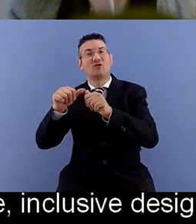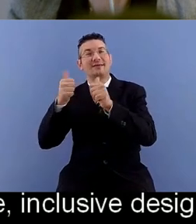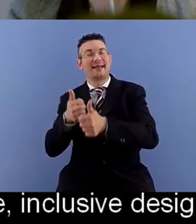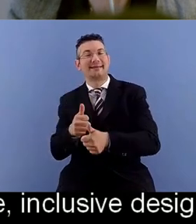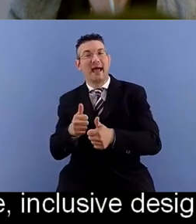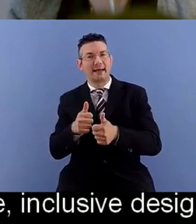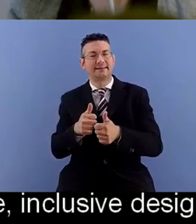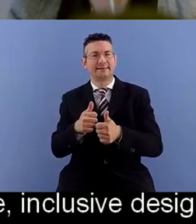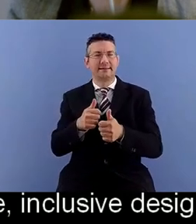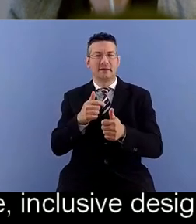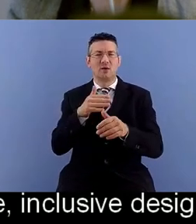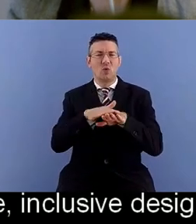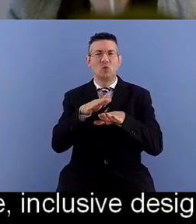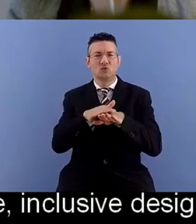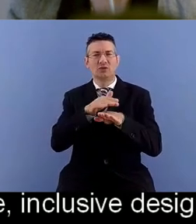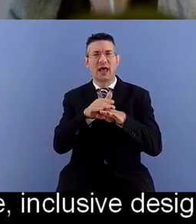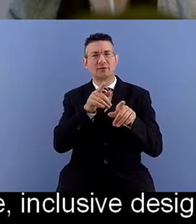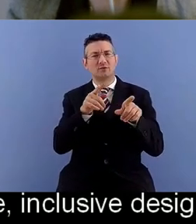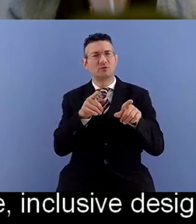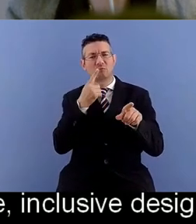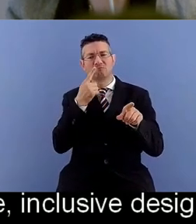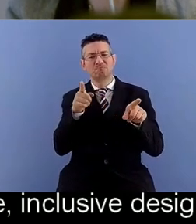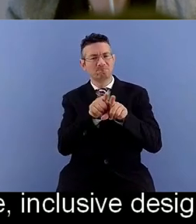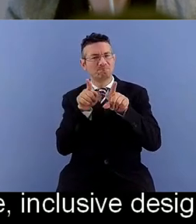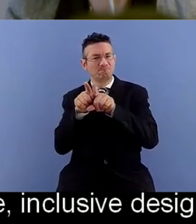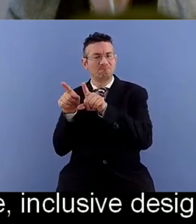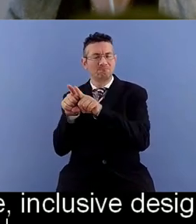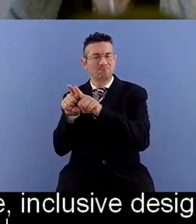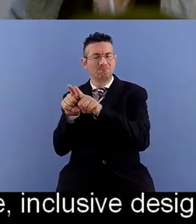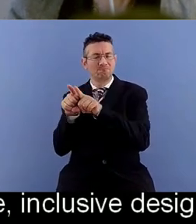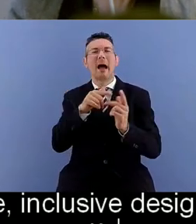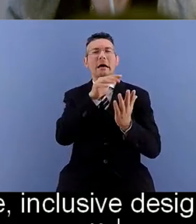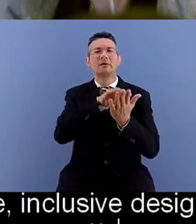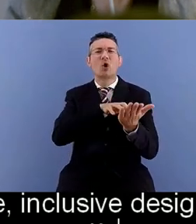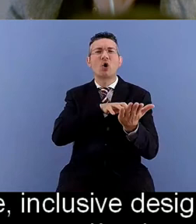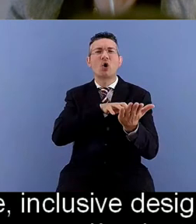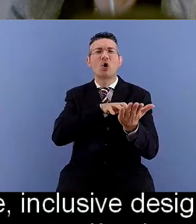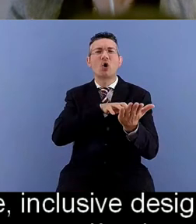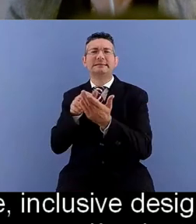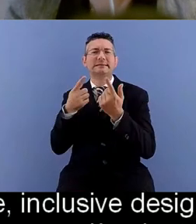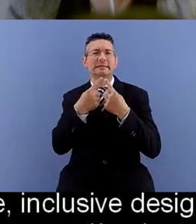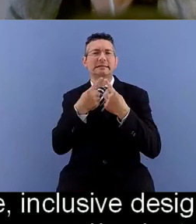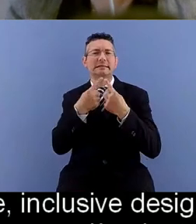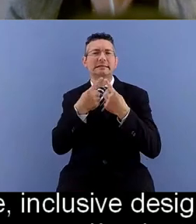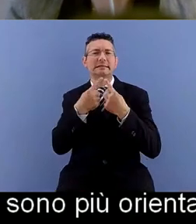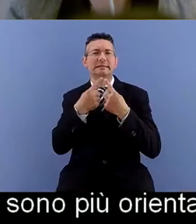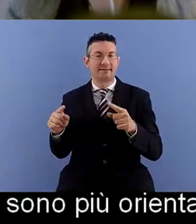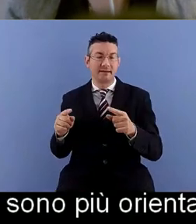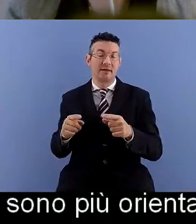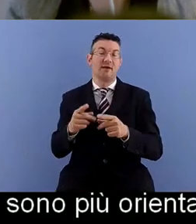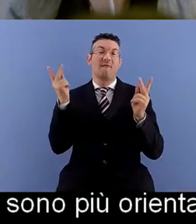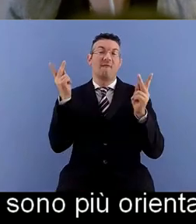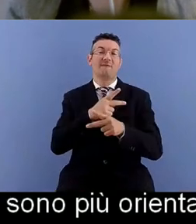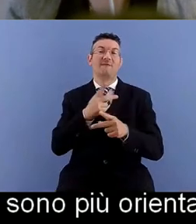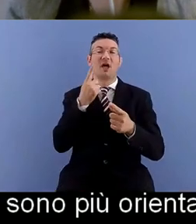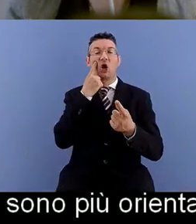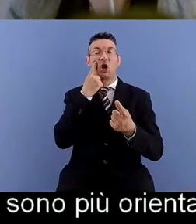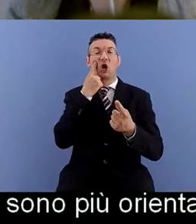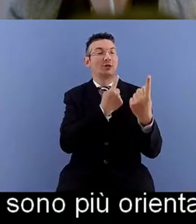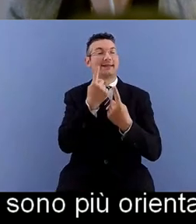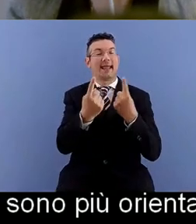contesti diversi, quindi alcuni di questi sono più orientati, non lo precisa in verità il contesto, nella